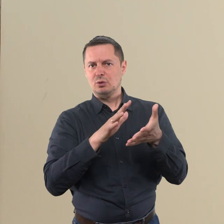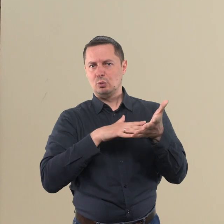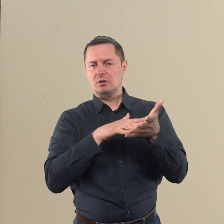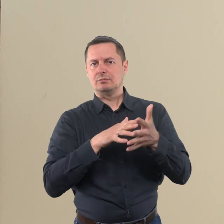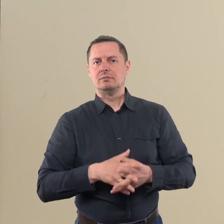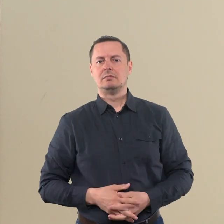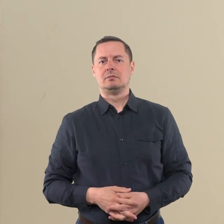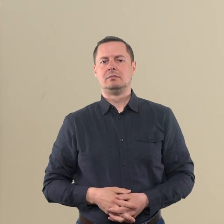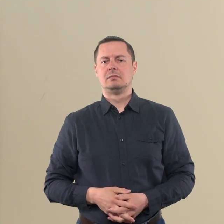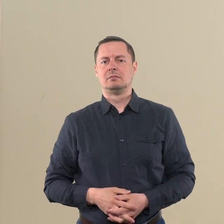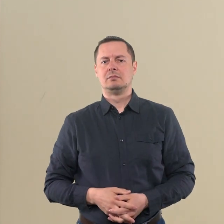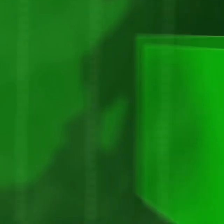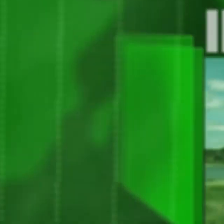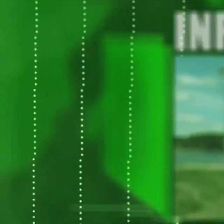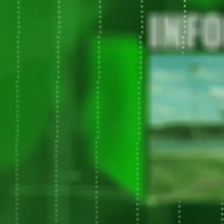teismui.